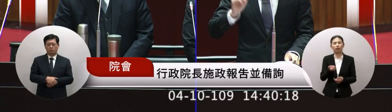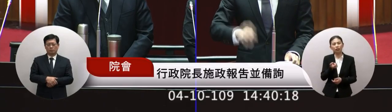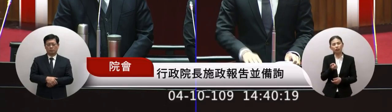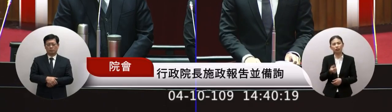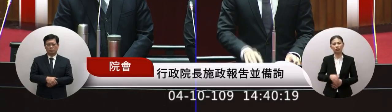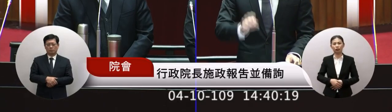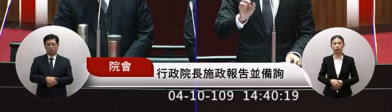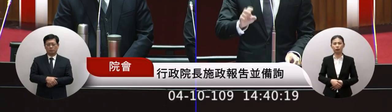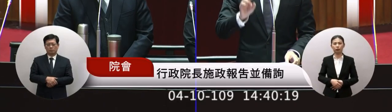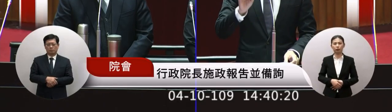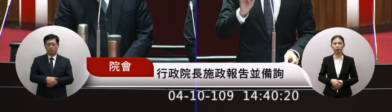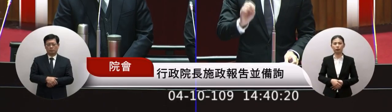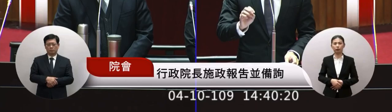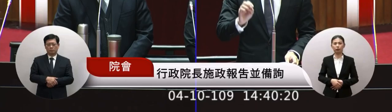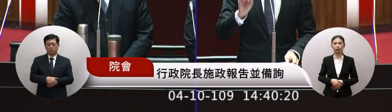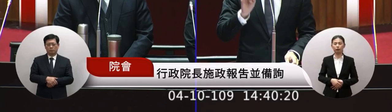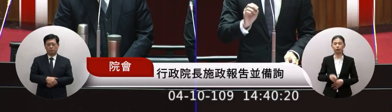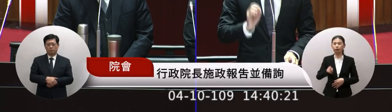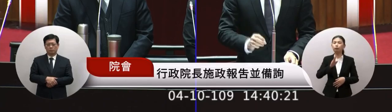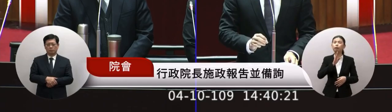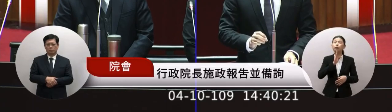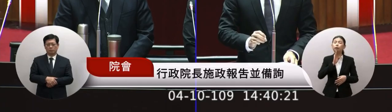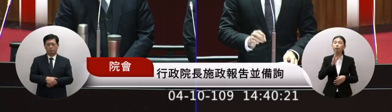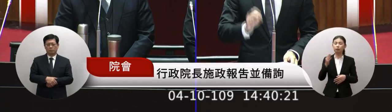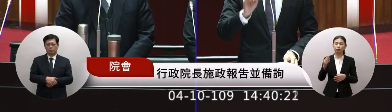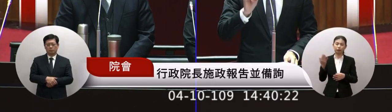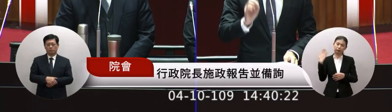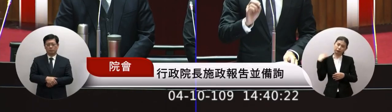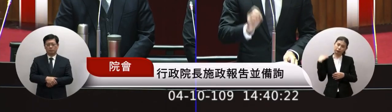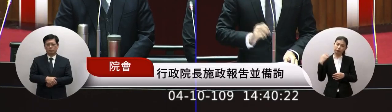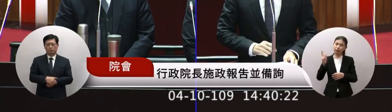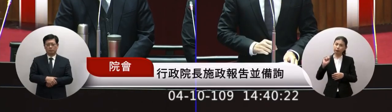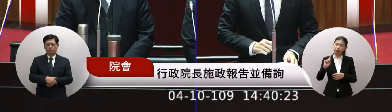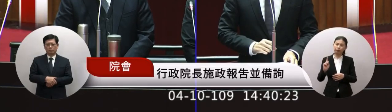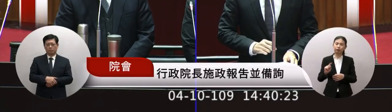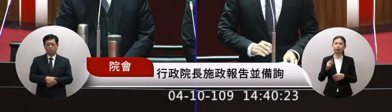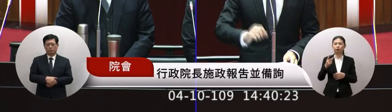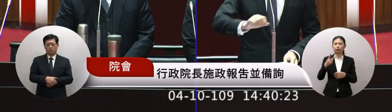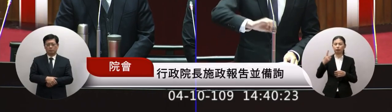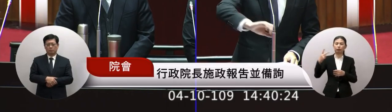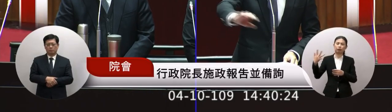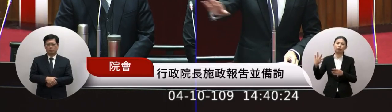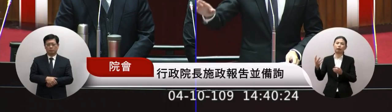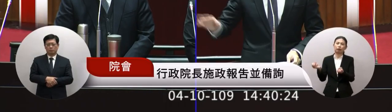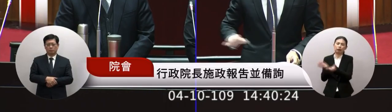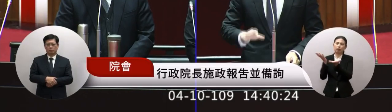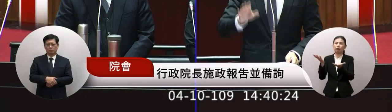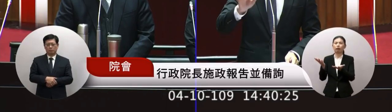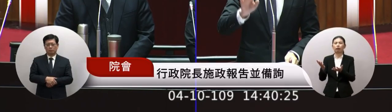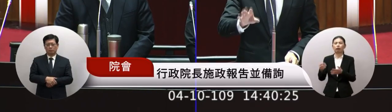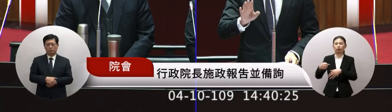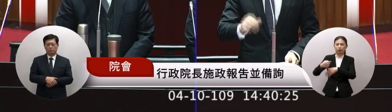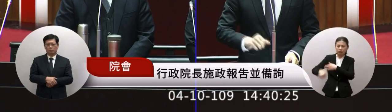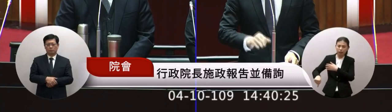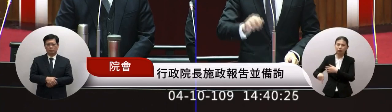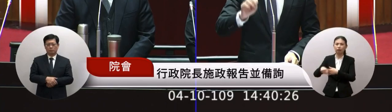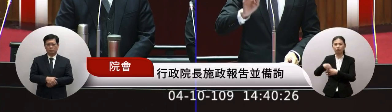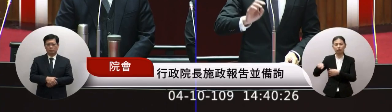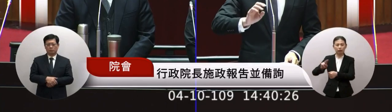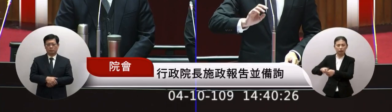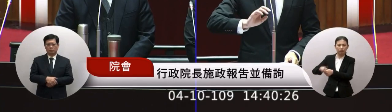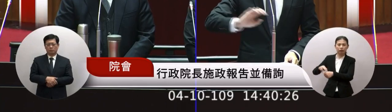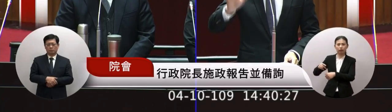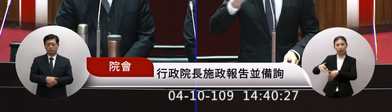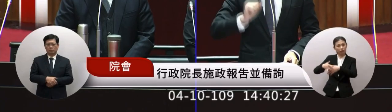其實就是這個照顧這些受難這些創傷來把他們療養的事情因為其實我們台灣這些政治受難